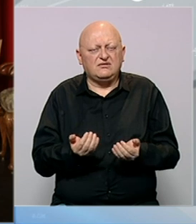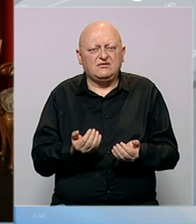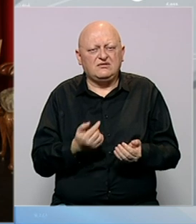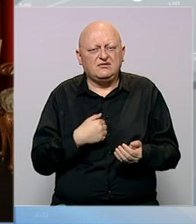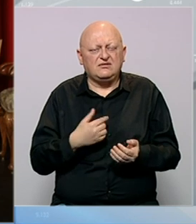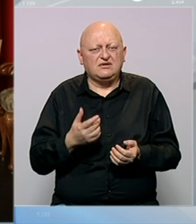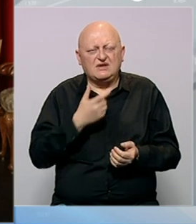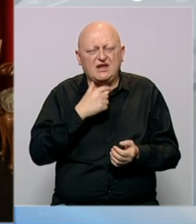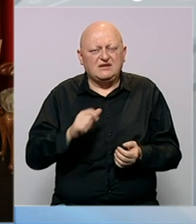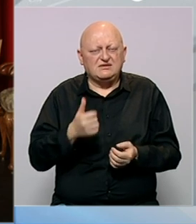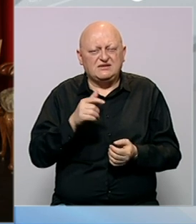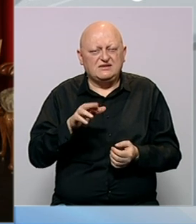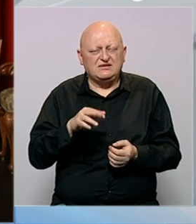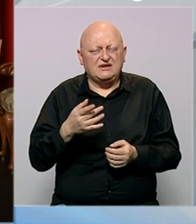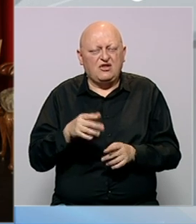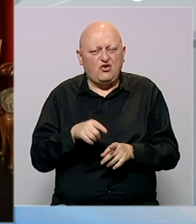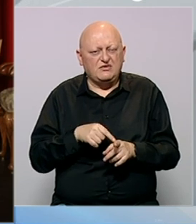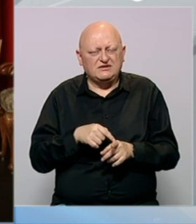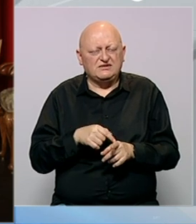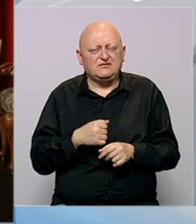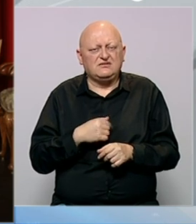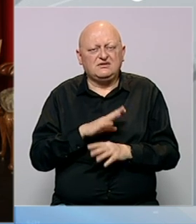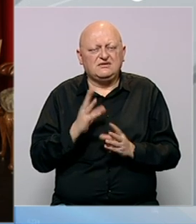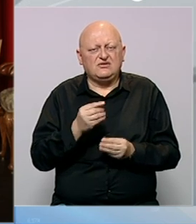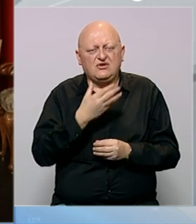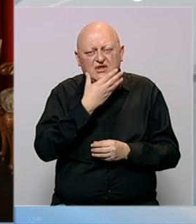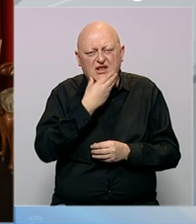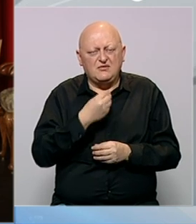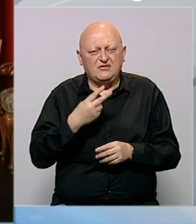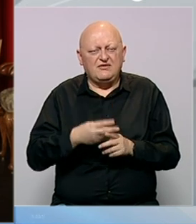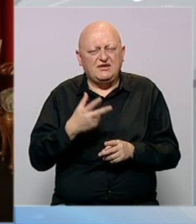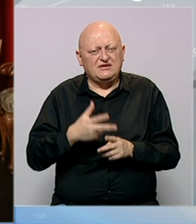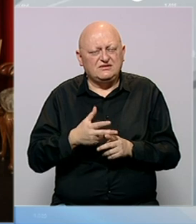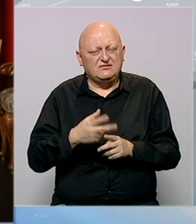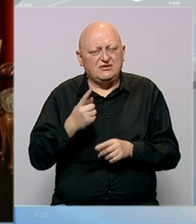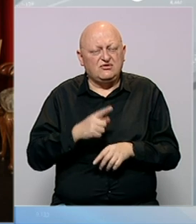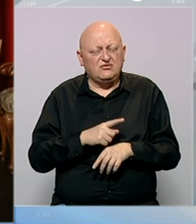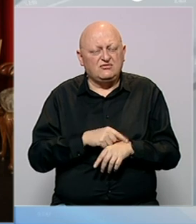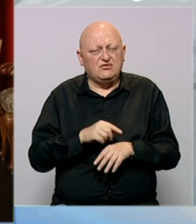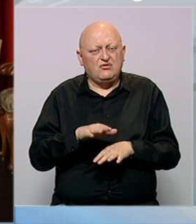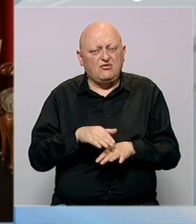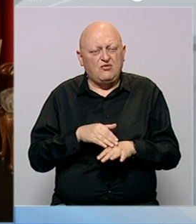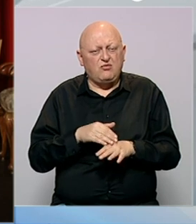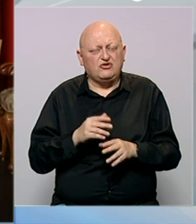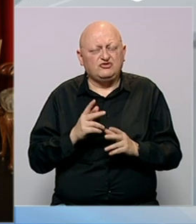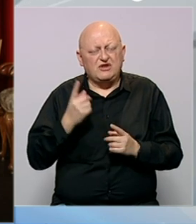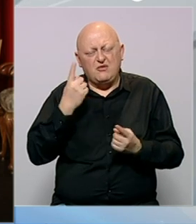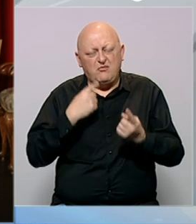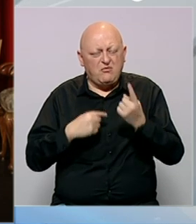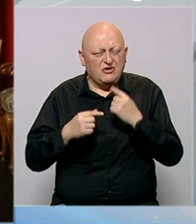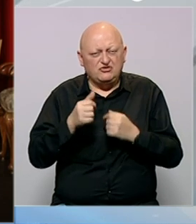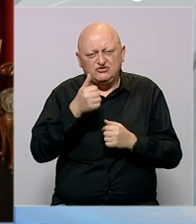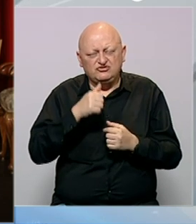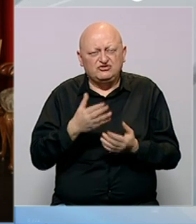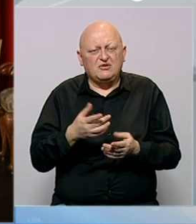dete moje najstarije sestre od nekoliko meseci. I sve je to bilo lepo, dva, tri sata, međutim u jednom trenutku je dete počelo neutešno da plače. Mi smo se